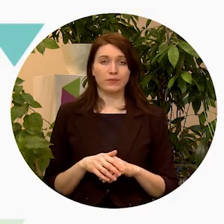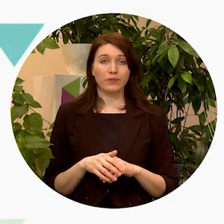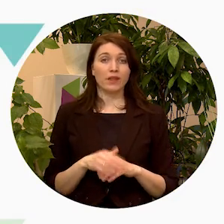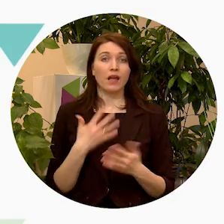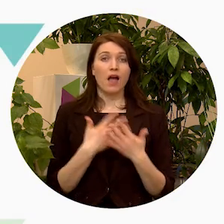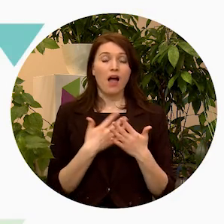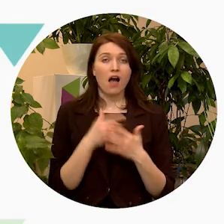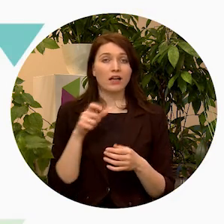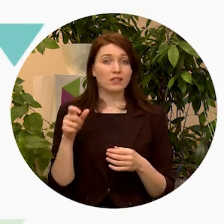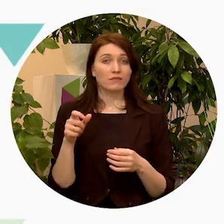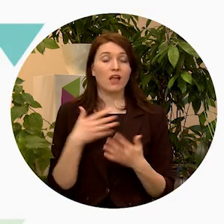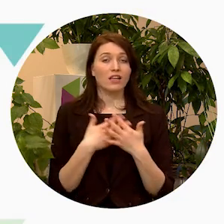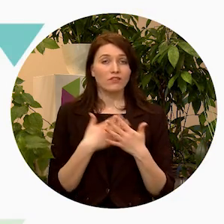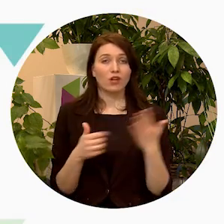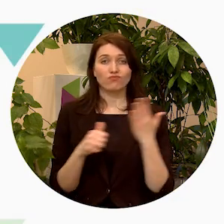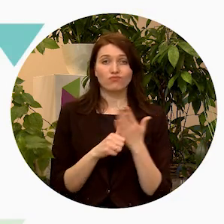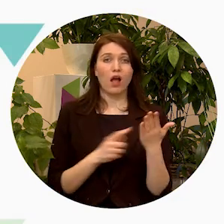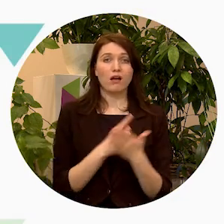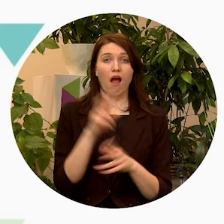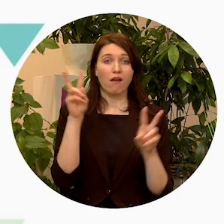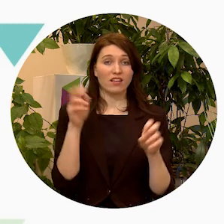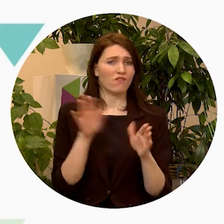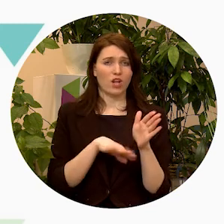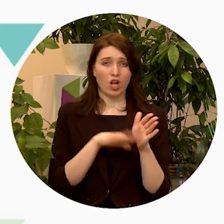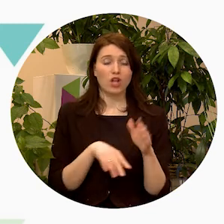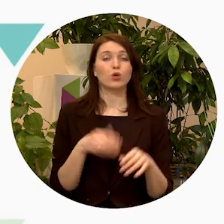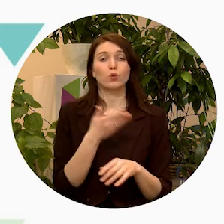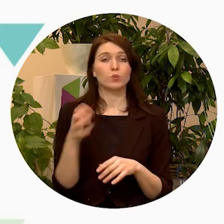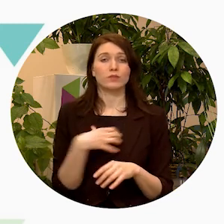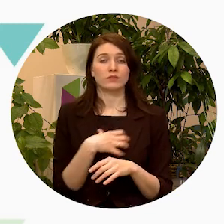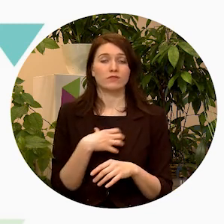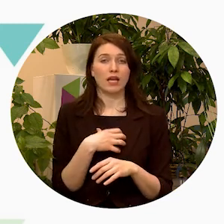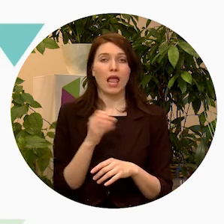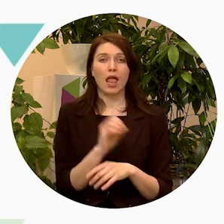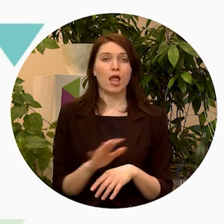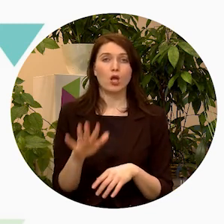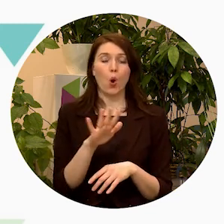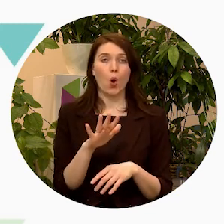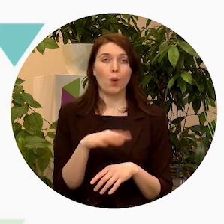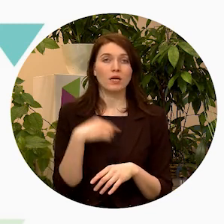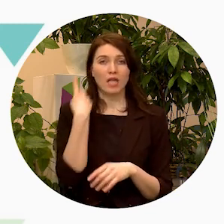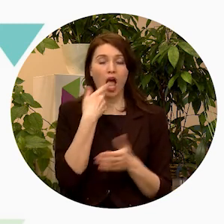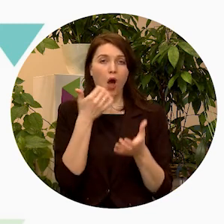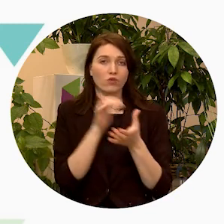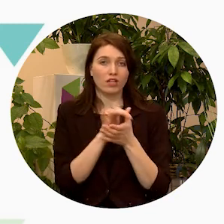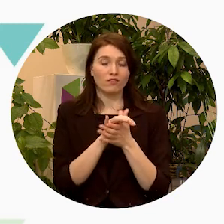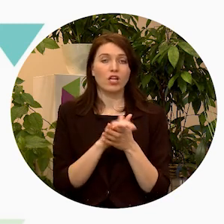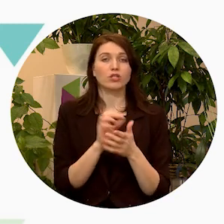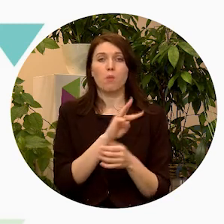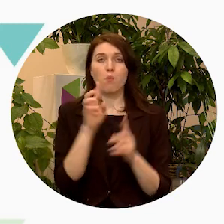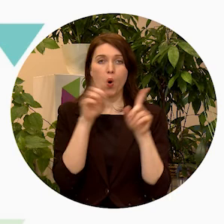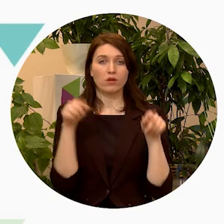Tātad aktivitāšu reģistrēšana kartē ir diezgan vienkārši, jums gan ir nepieciešams Eiropas autentificēšanās portāla